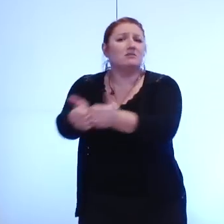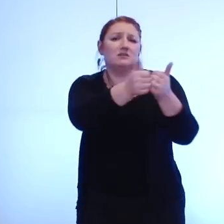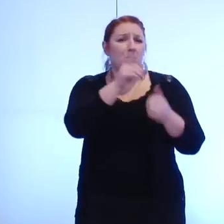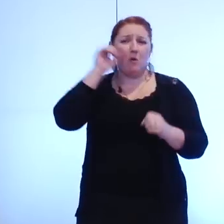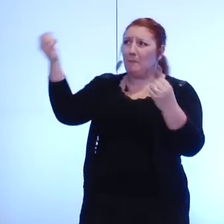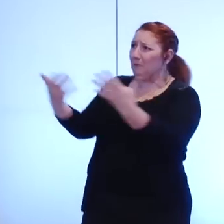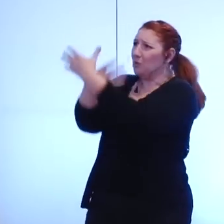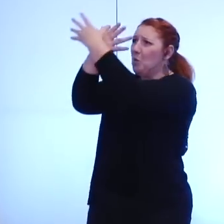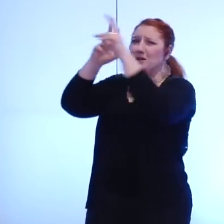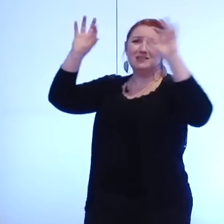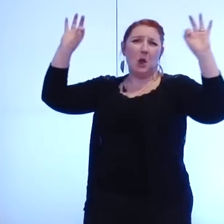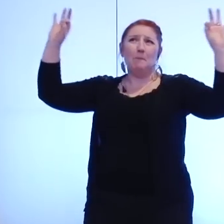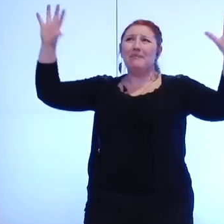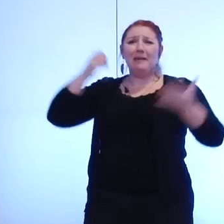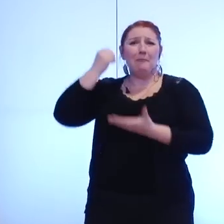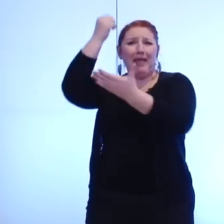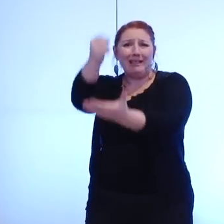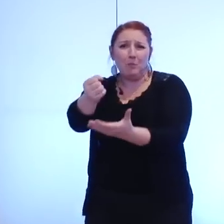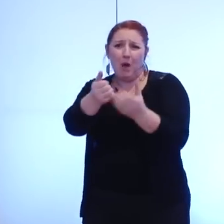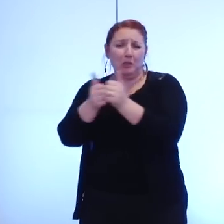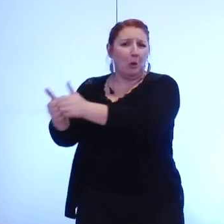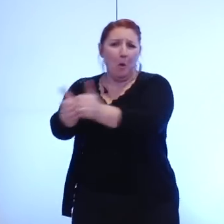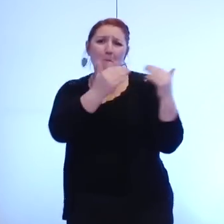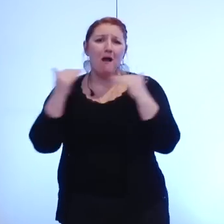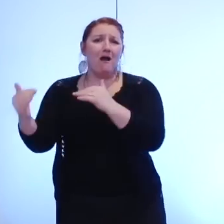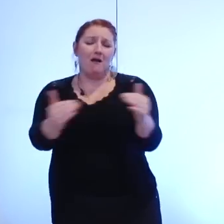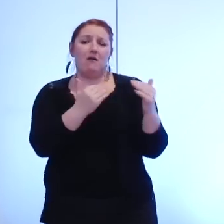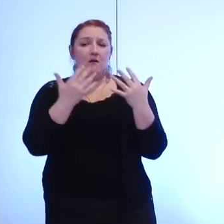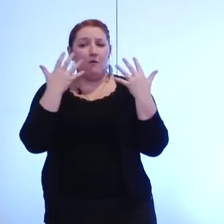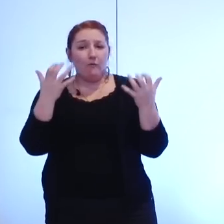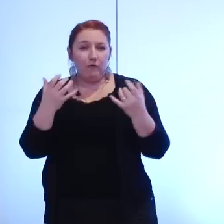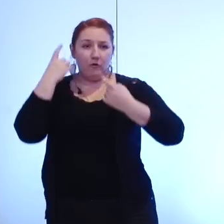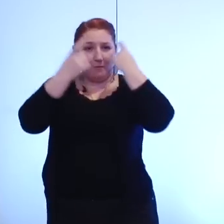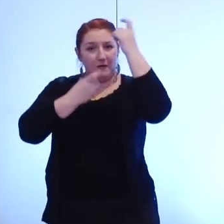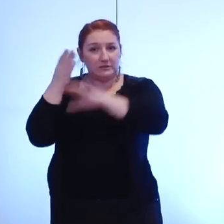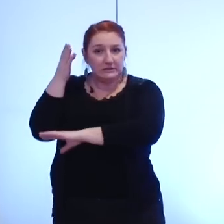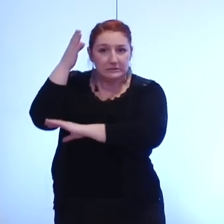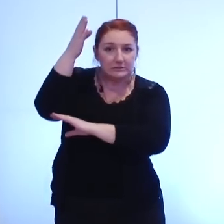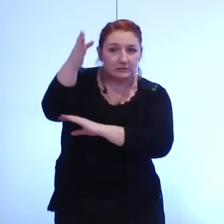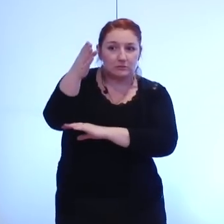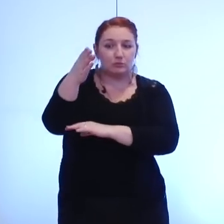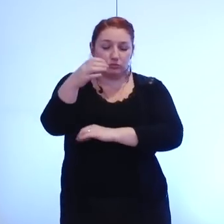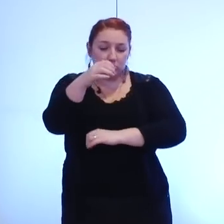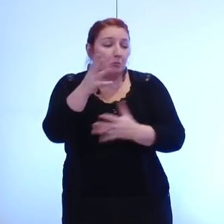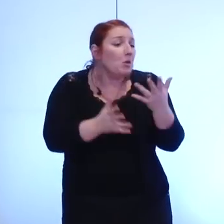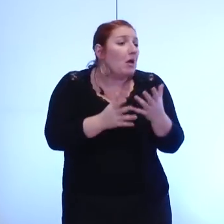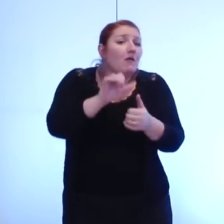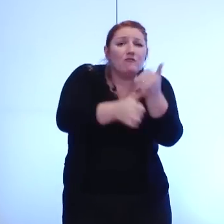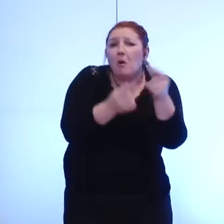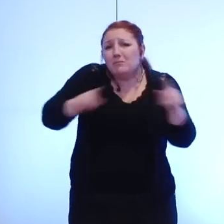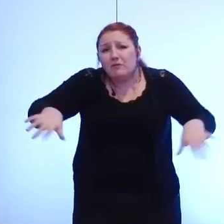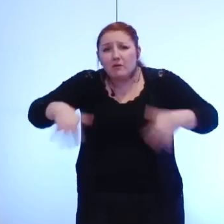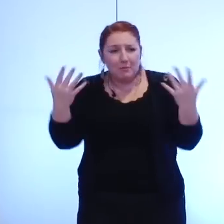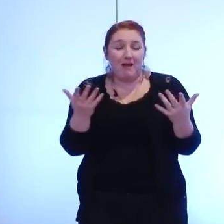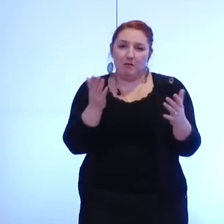engager une réflexion demain sur la mise en place de dispositifs de ce type pas forcément ceci peut-être d'ailleurs que les